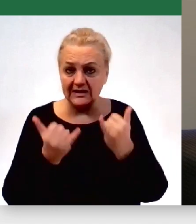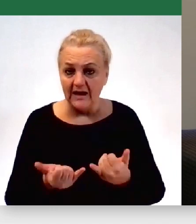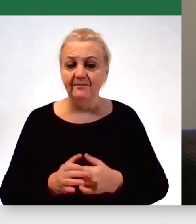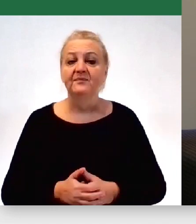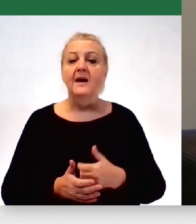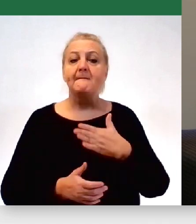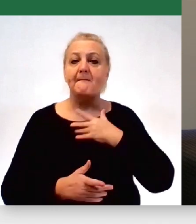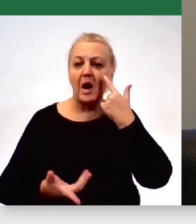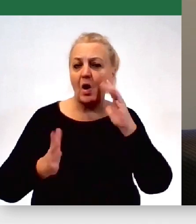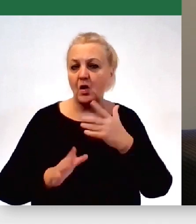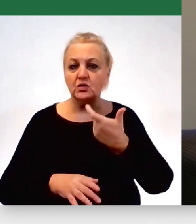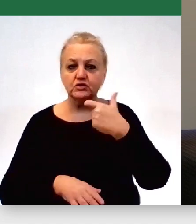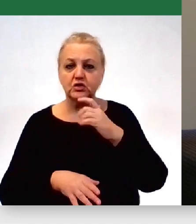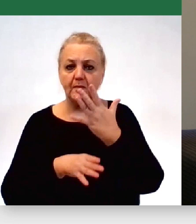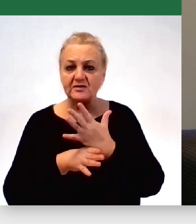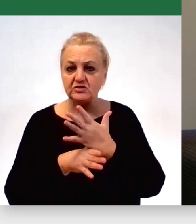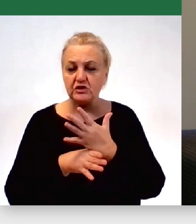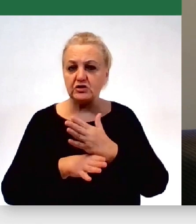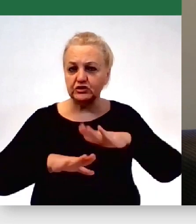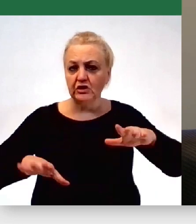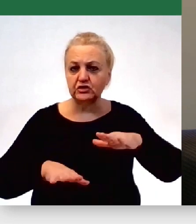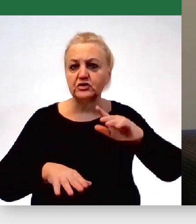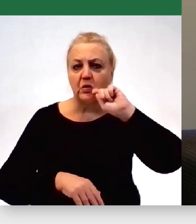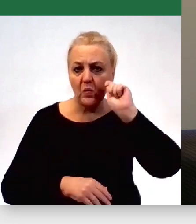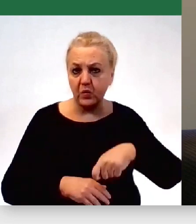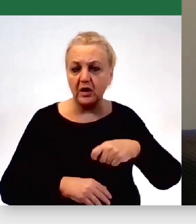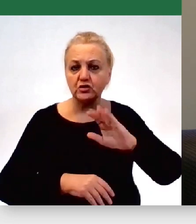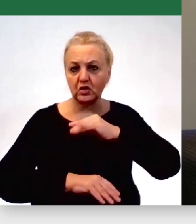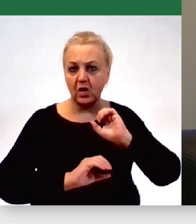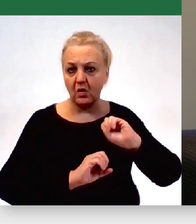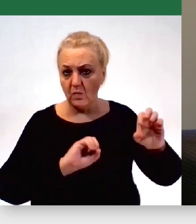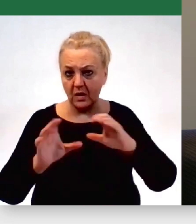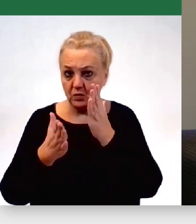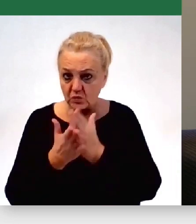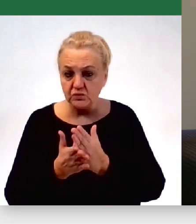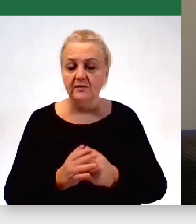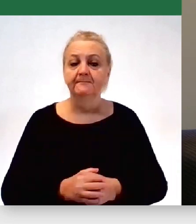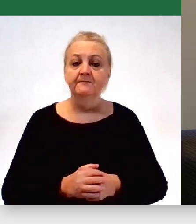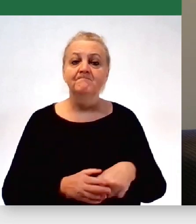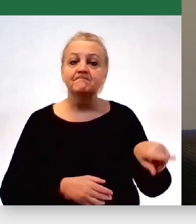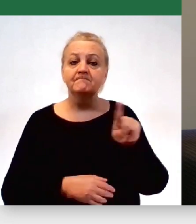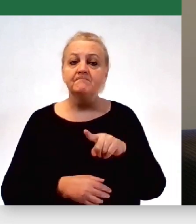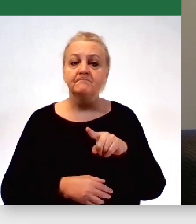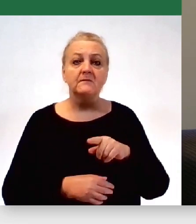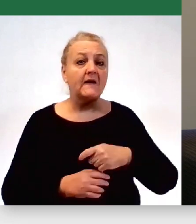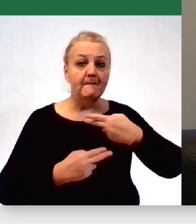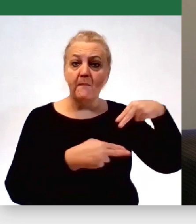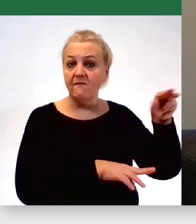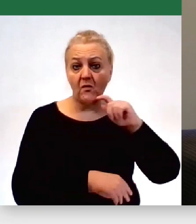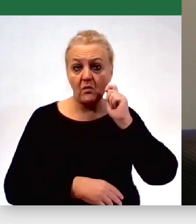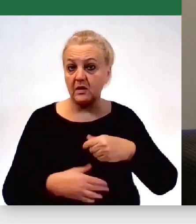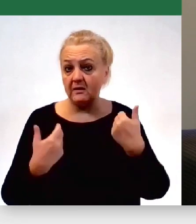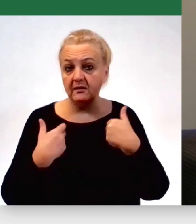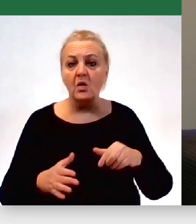mamy około 150 dzieci ukraińskich w naszych szkołach, które nie wybierają się na Ukrainę, które